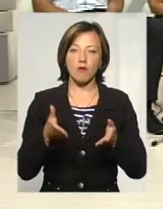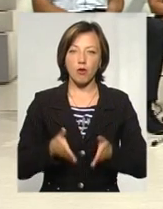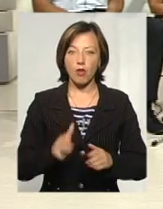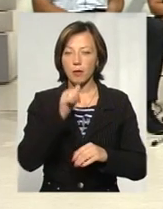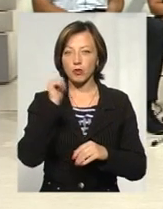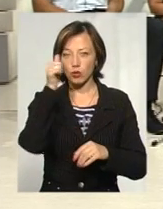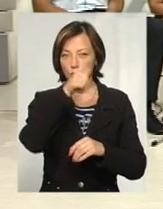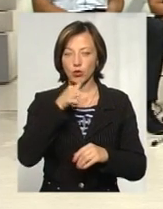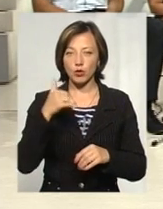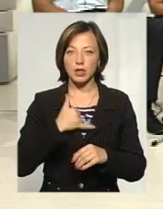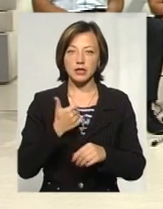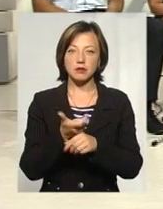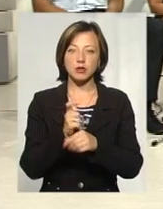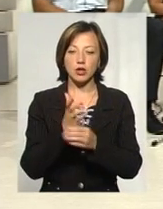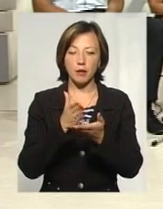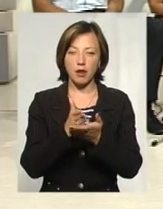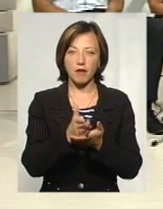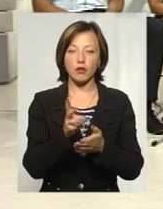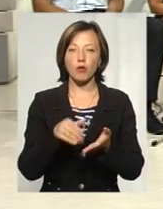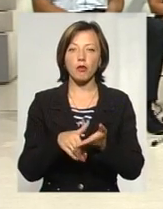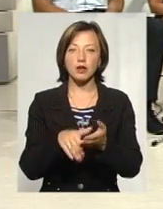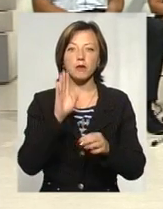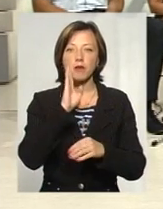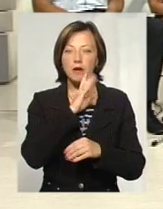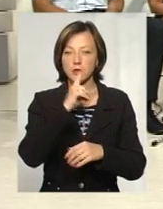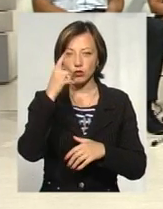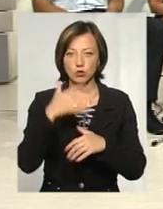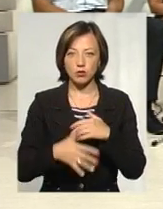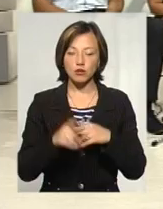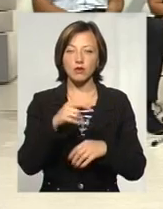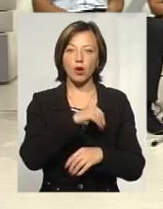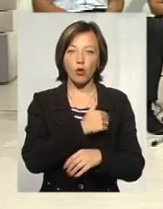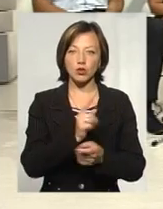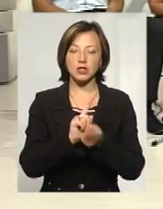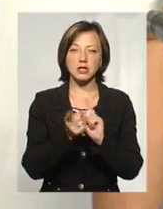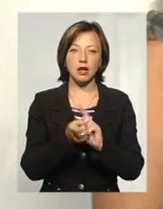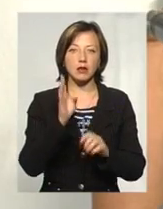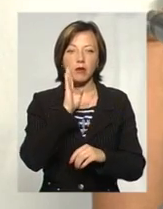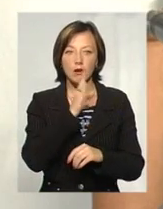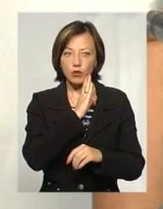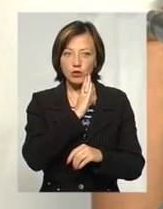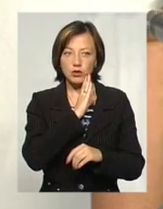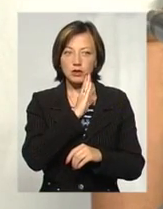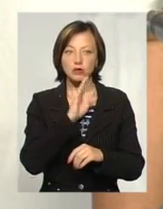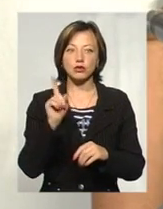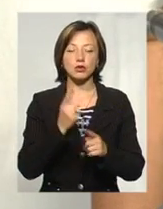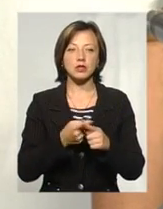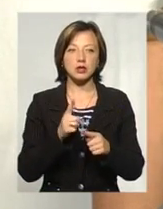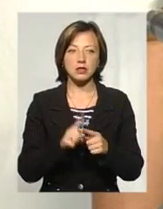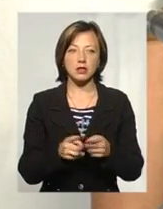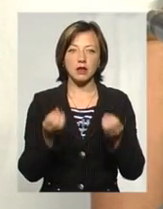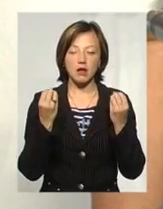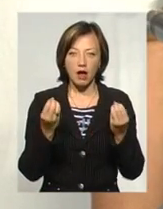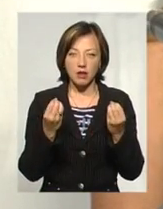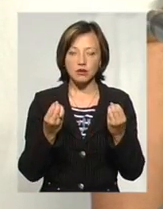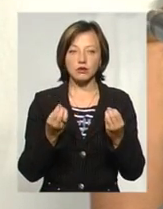минулого року в нас більше було направлено допомогти мамі зрозуміти, що вона хоче стати мамою, що це класно,